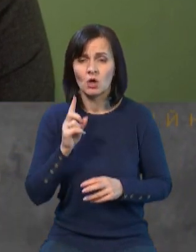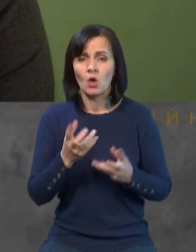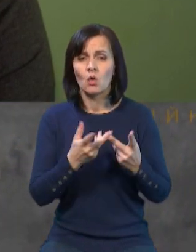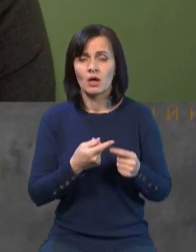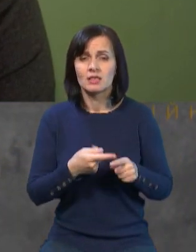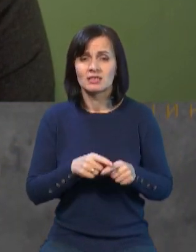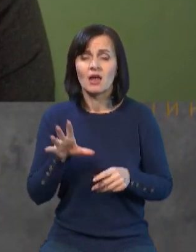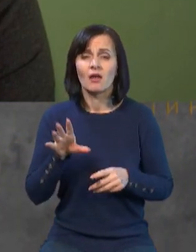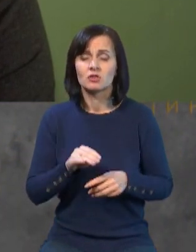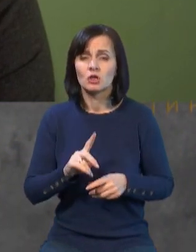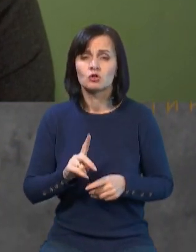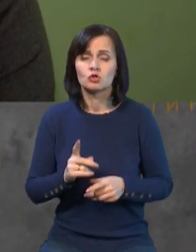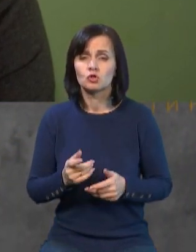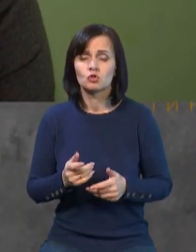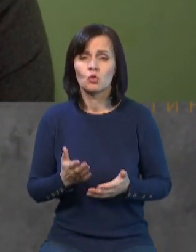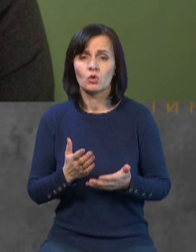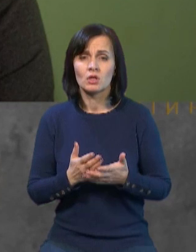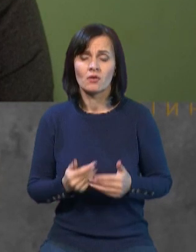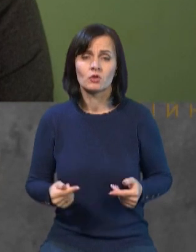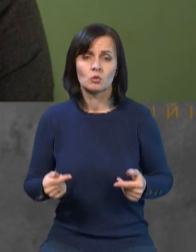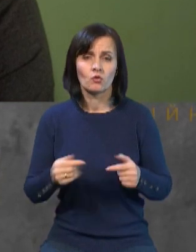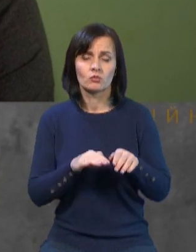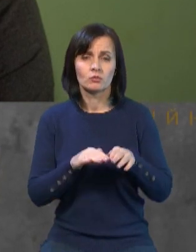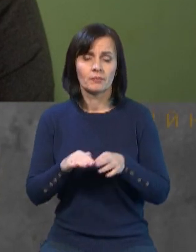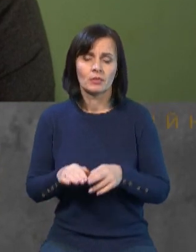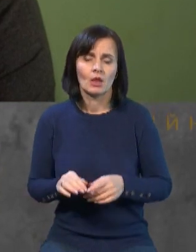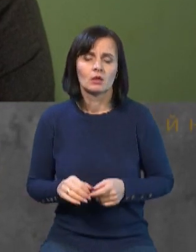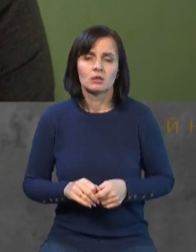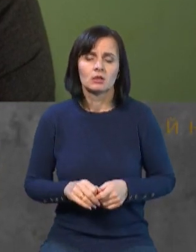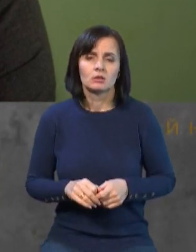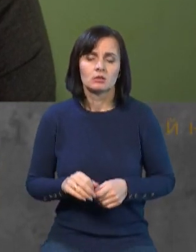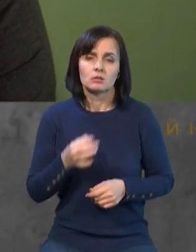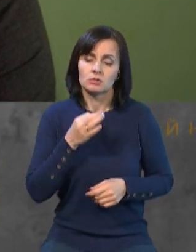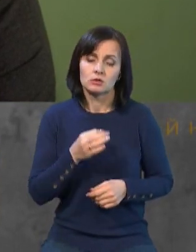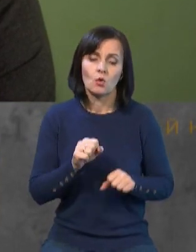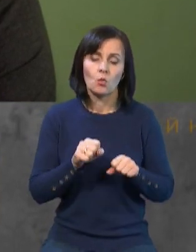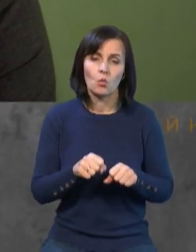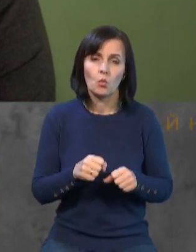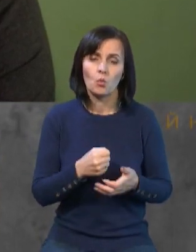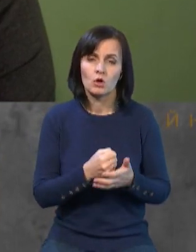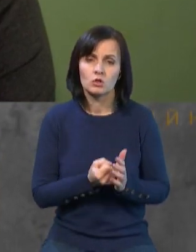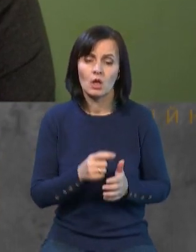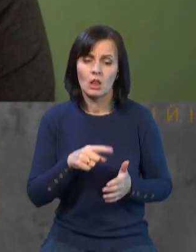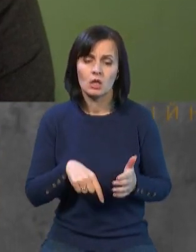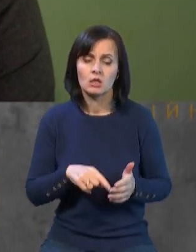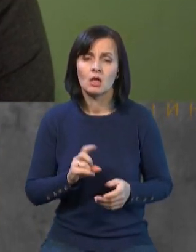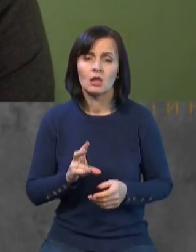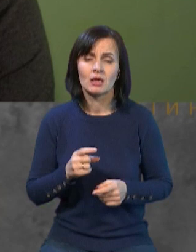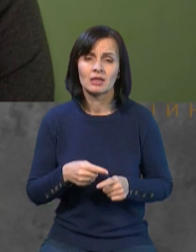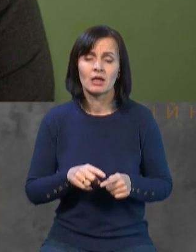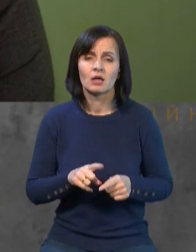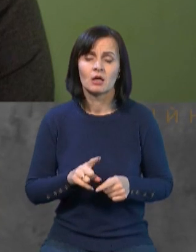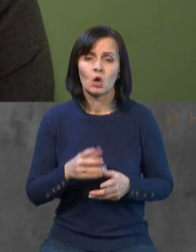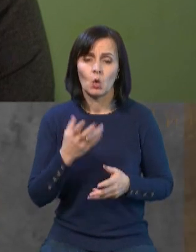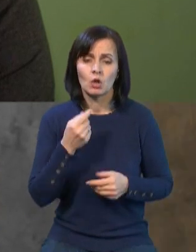відповідного рівня. Пане Олеже, то можна стверджувати, принаймні, надіятись на те, що після того, як